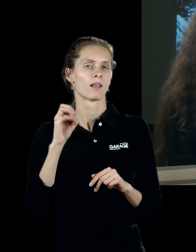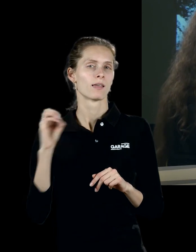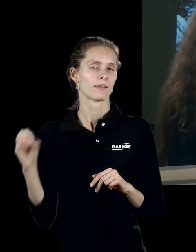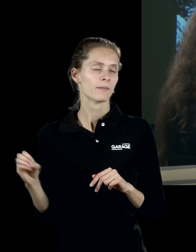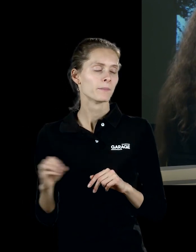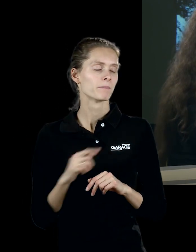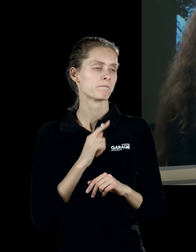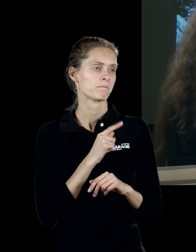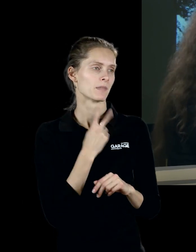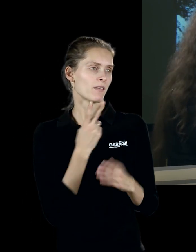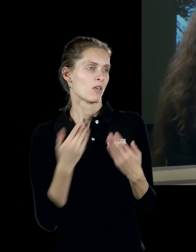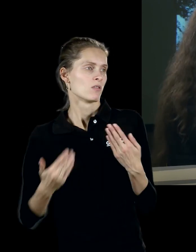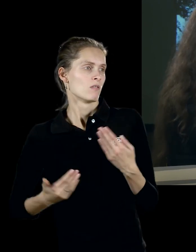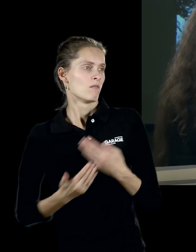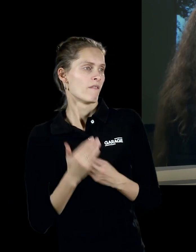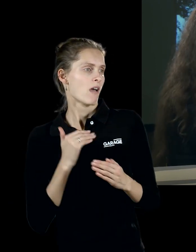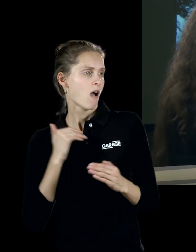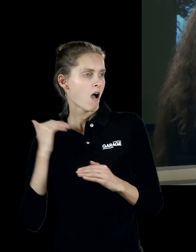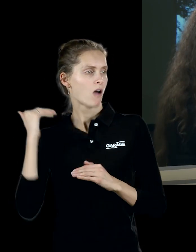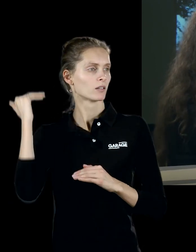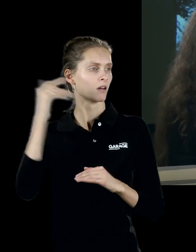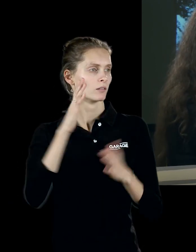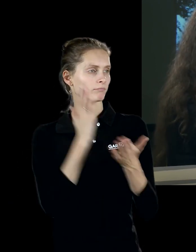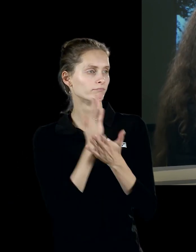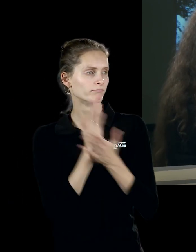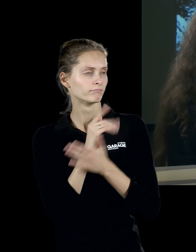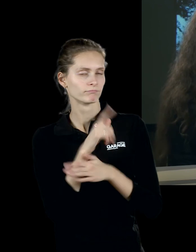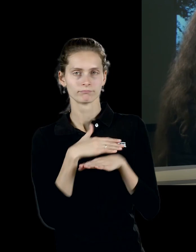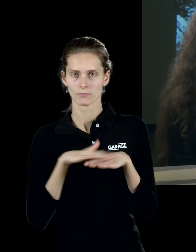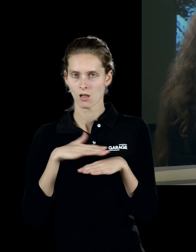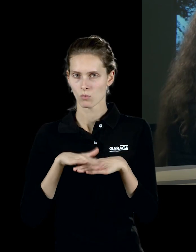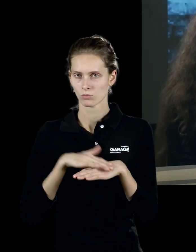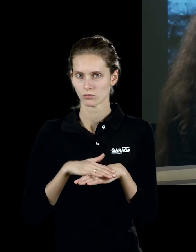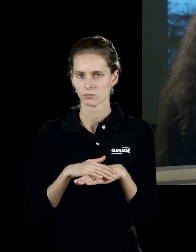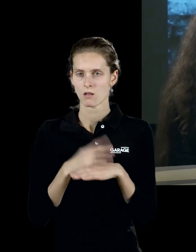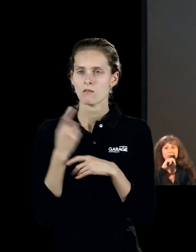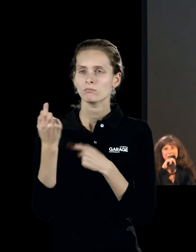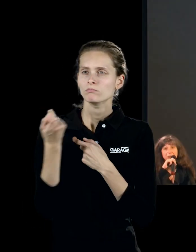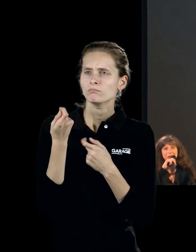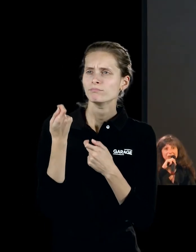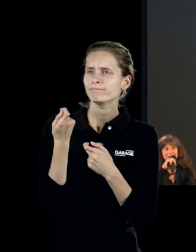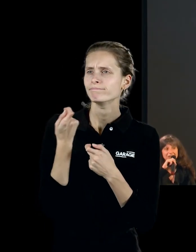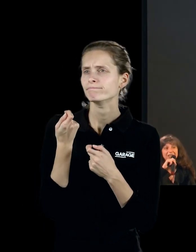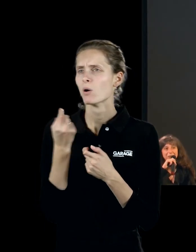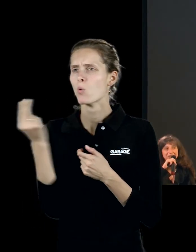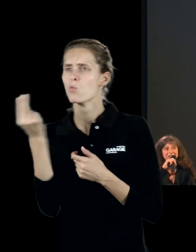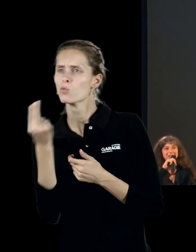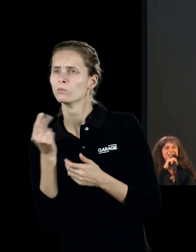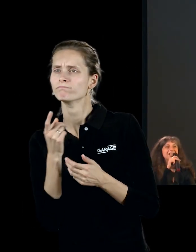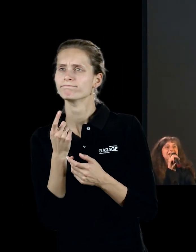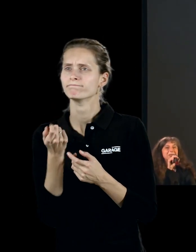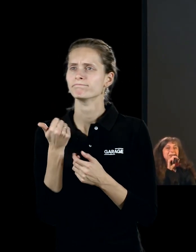архаика, которая находится на улицах, но разглядеть её художественную ценность можно было, видимо, благодаря и